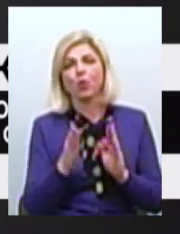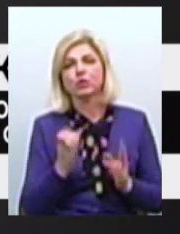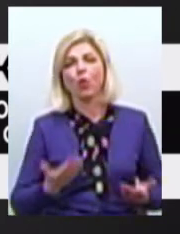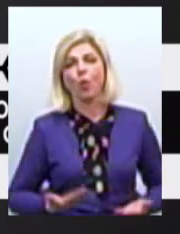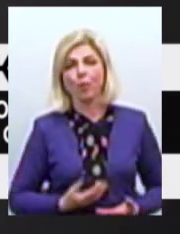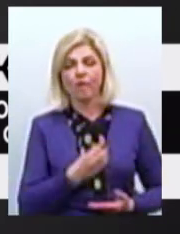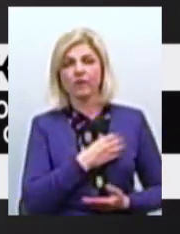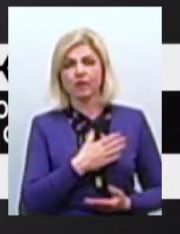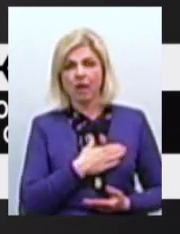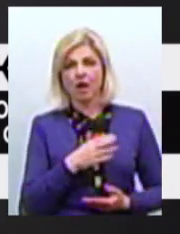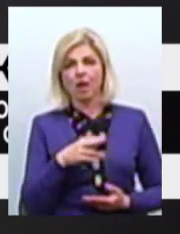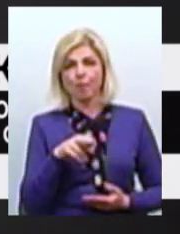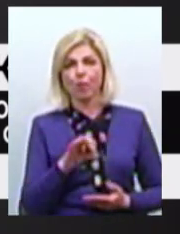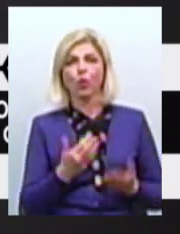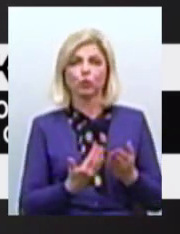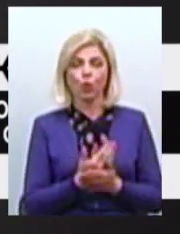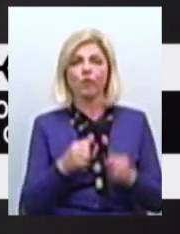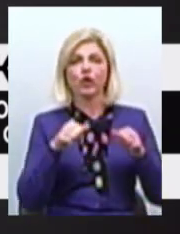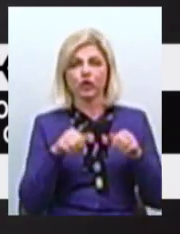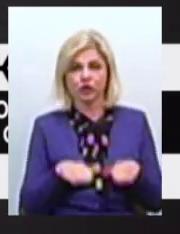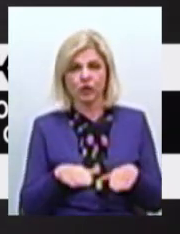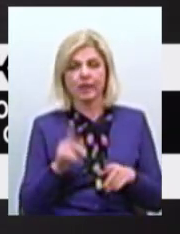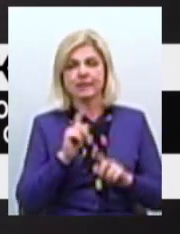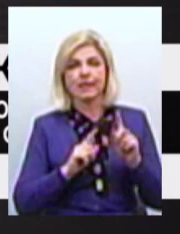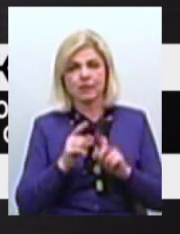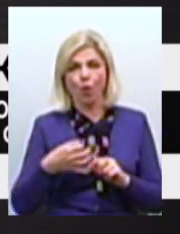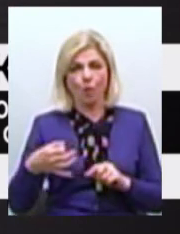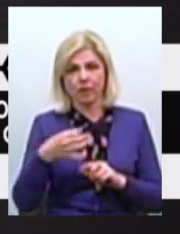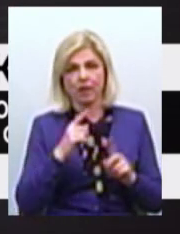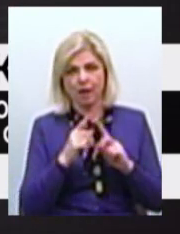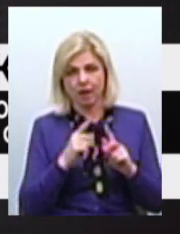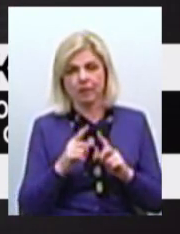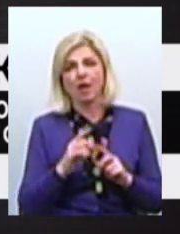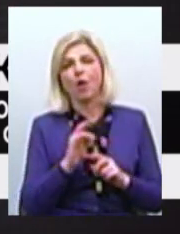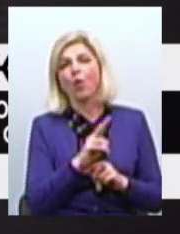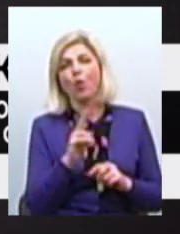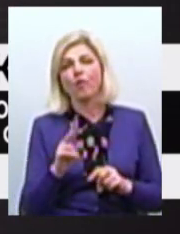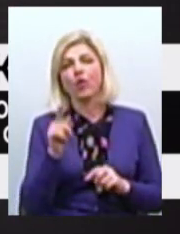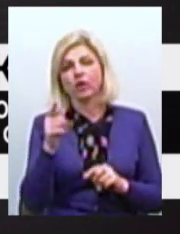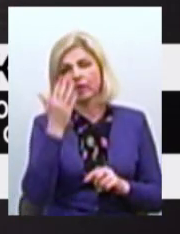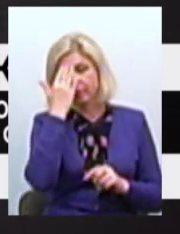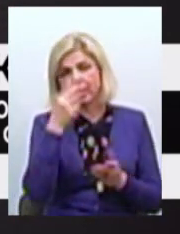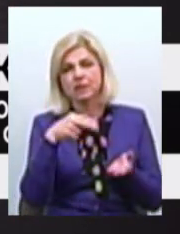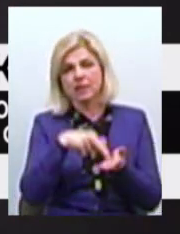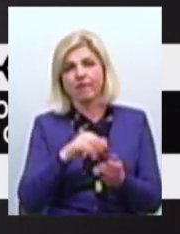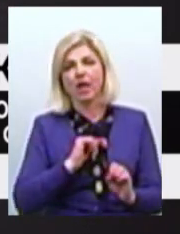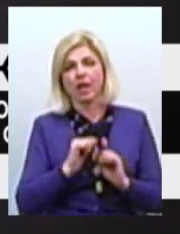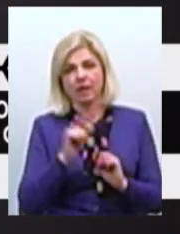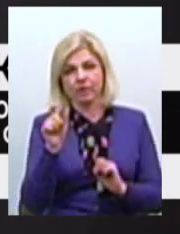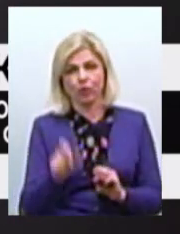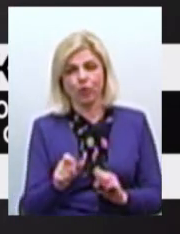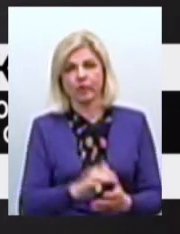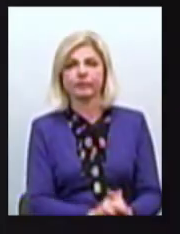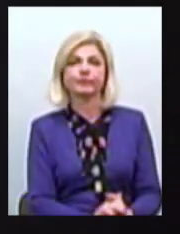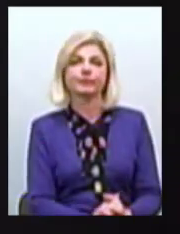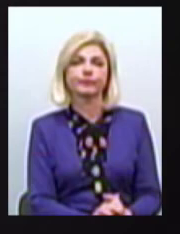власністю По новоприйнятому Рішенню Сесії Обласної ради І кого вона бачує Туда поставити Керівником Це буде Депутат обласної